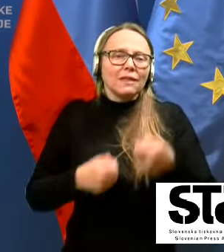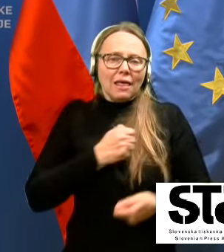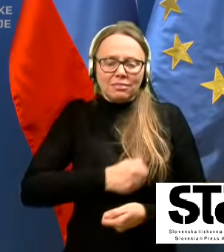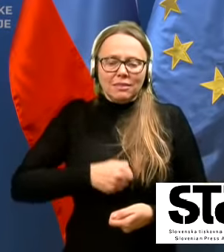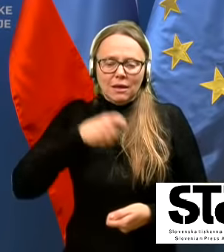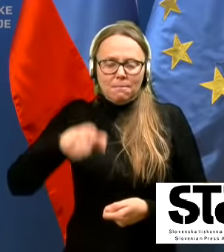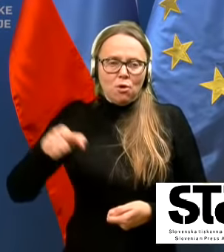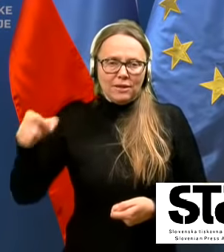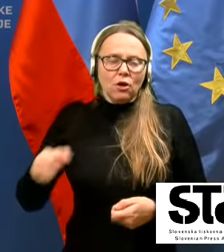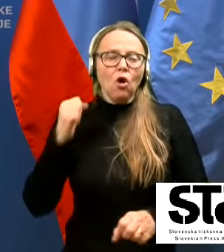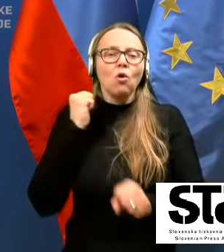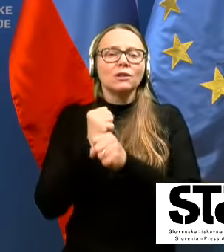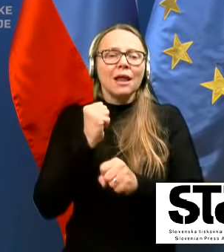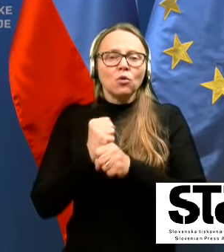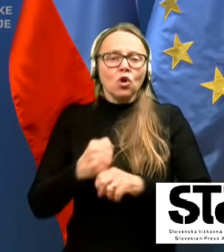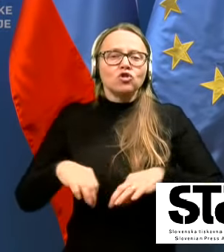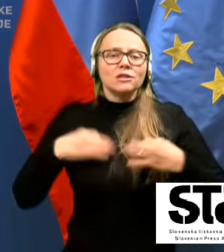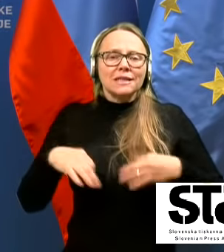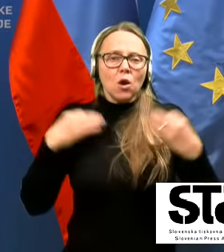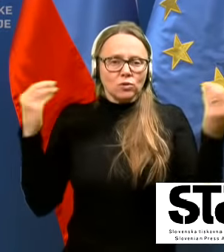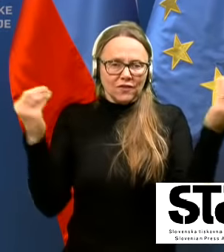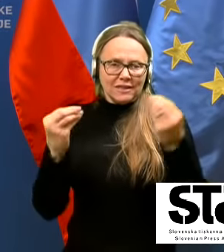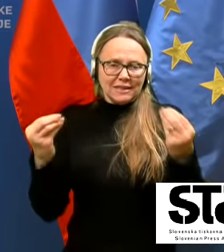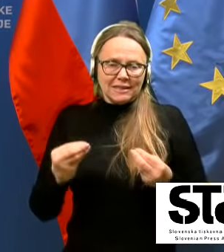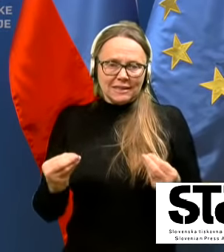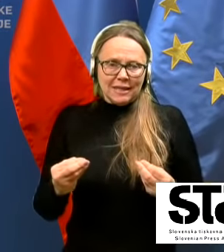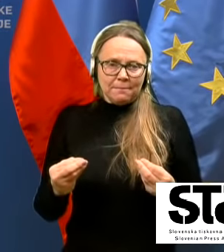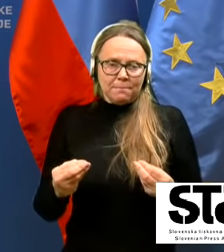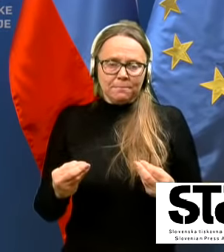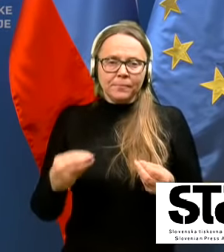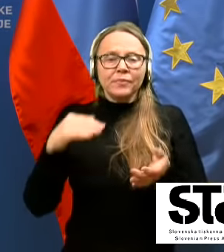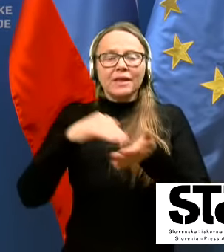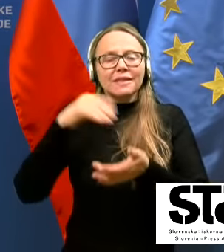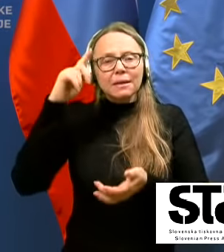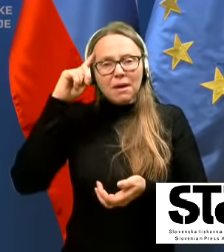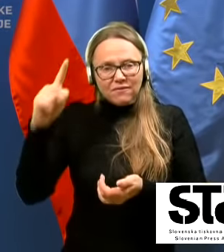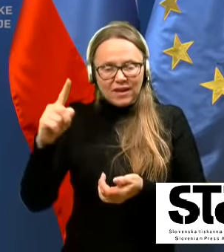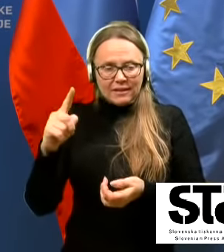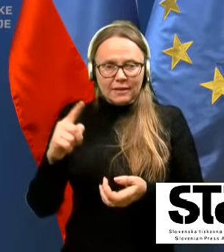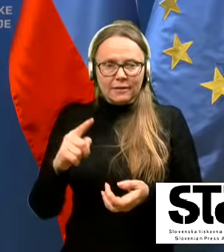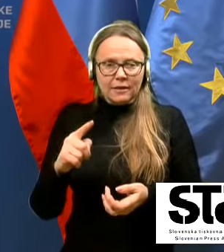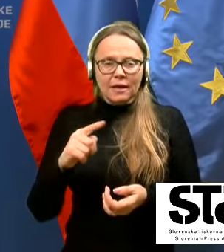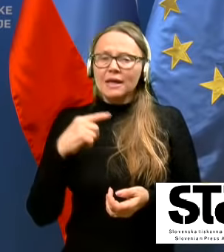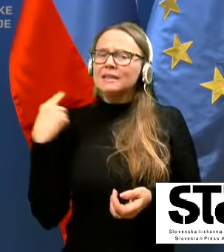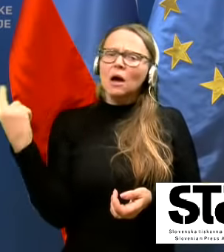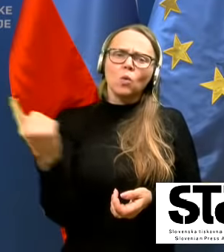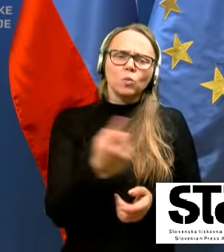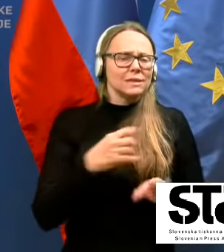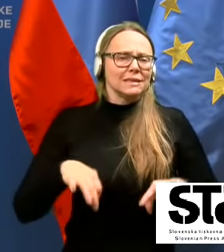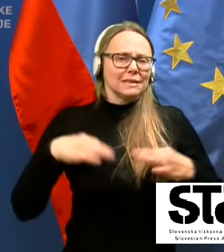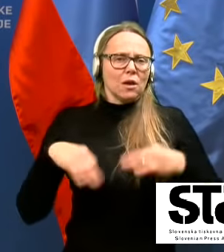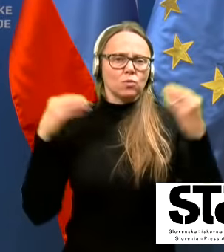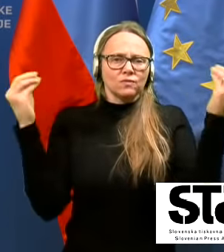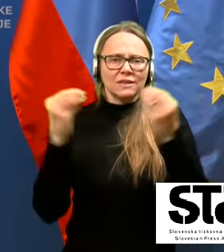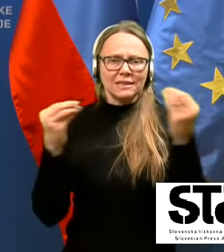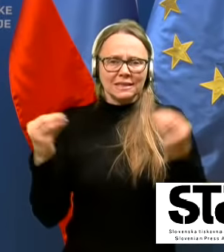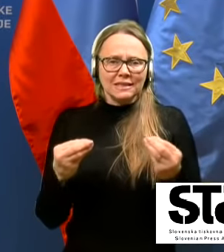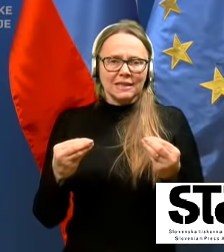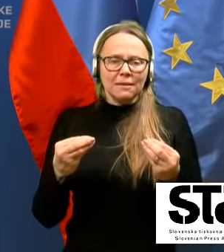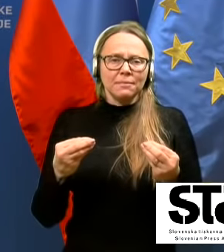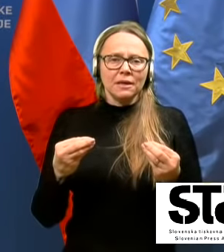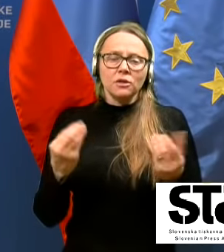delujoč zdravstveni sistem. Namreč treba je vedeti, da vsi zdravstveni sistemi sveda so nekje